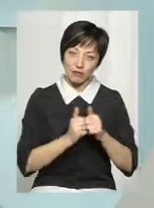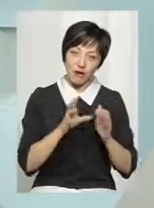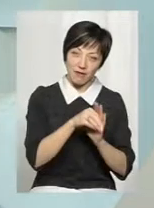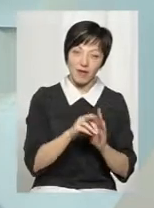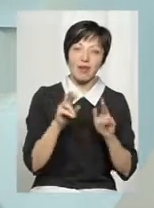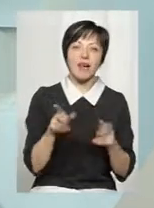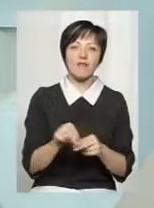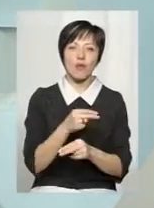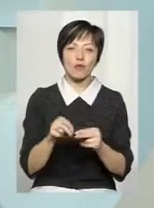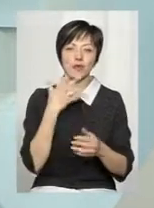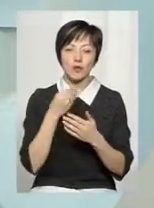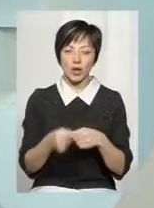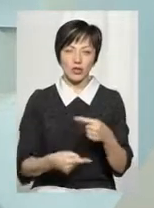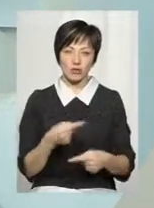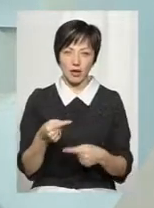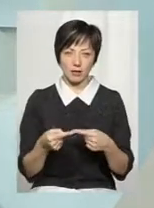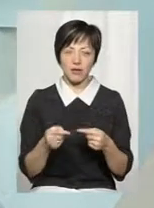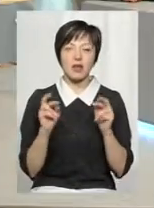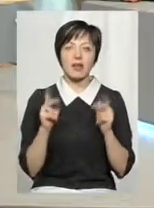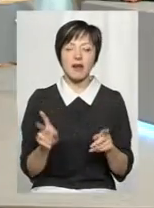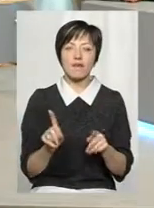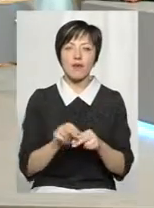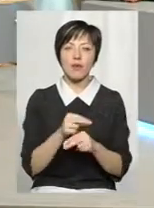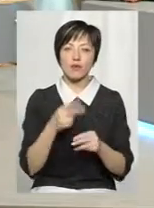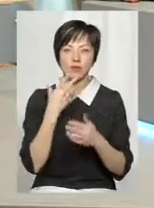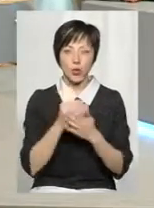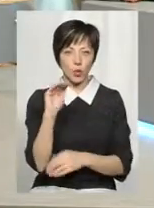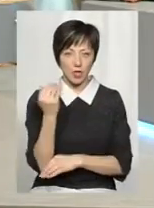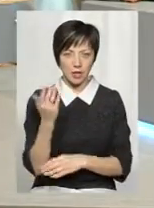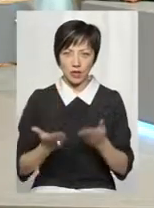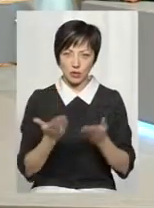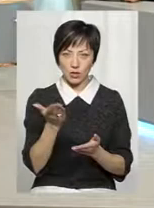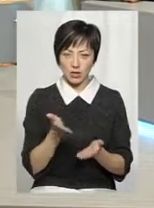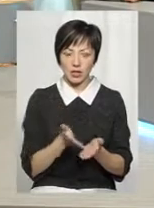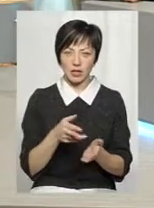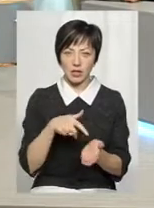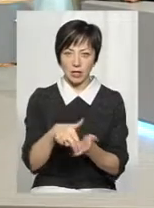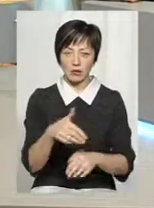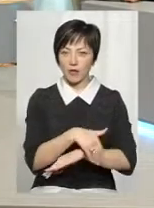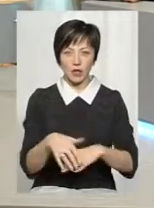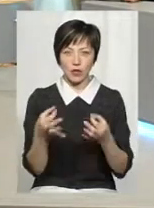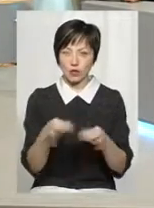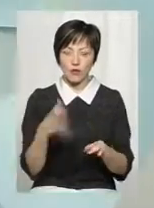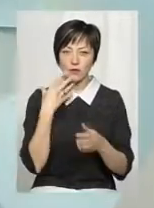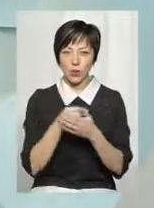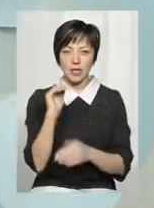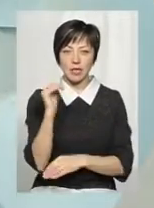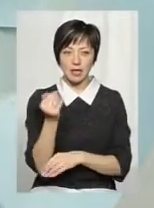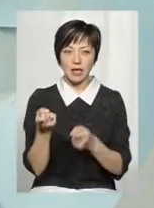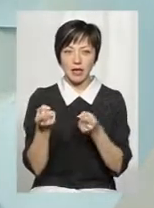Як виховувати своїх нащадків. Як виховувати свою дитину. Якщо ти йдеш по вулиці, ти не дозволиш своїй дитині